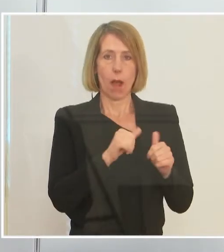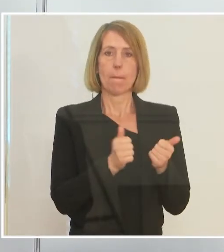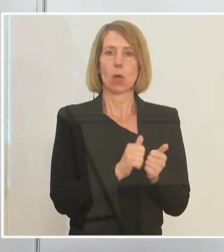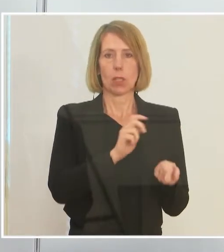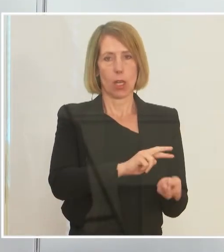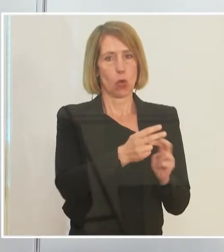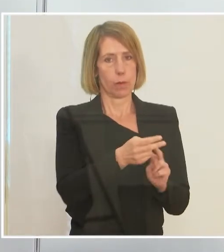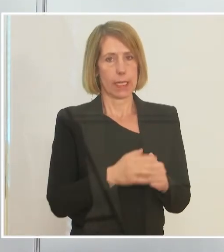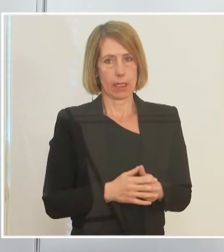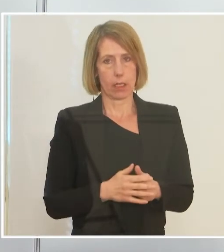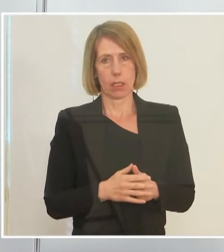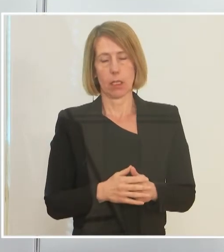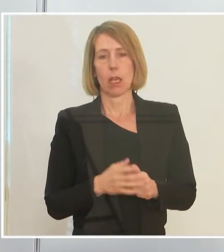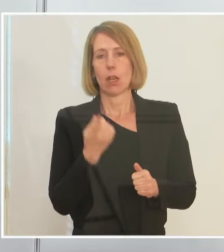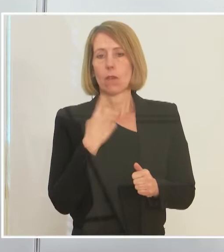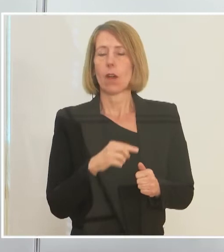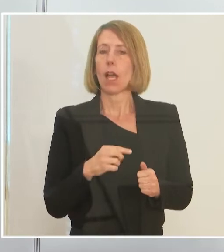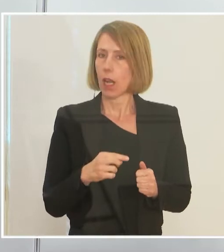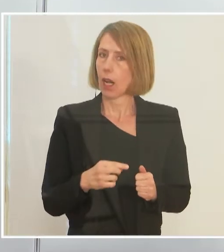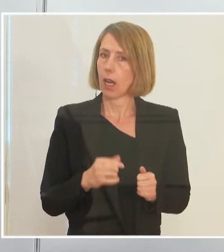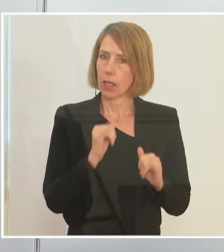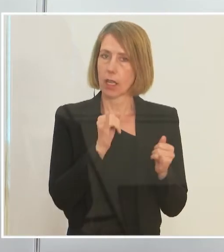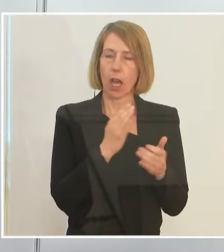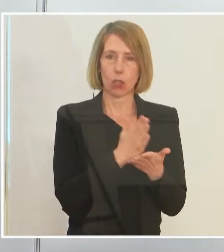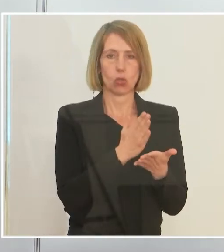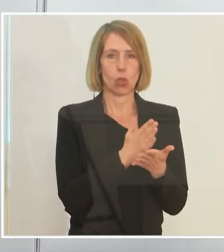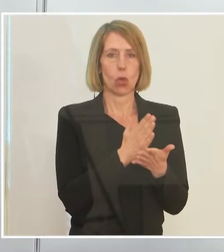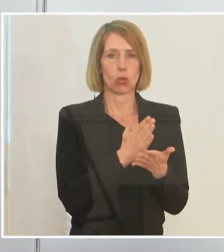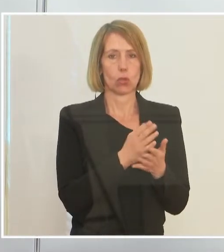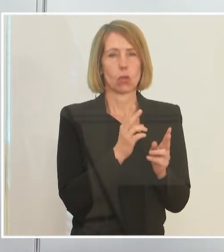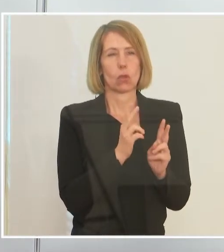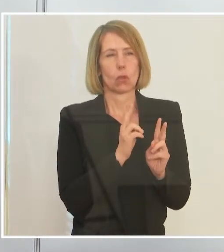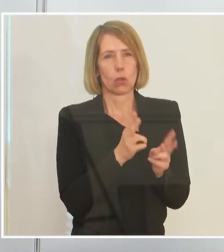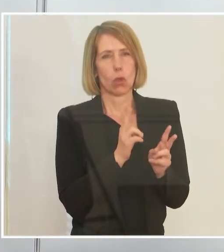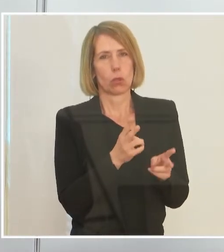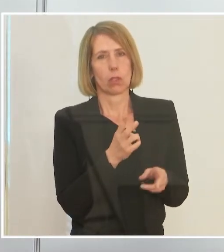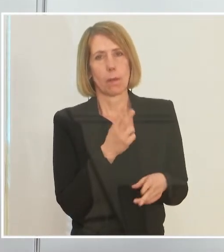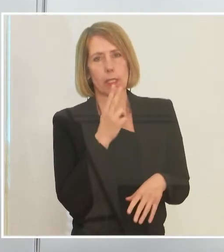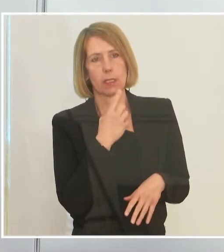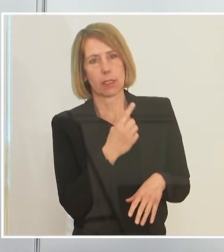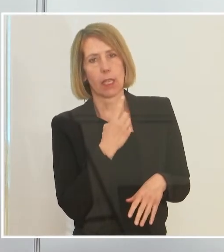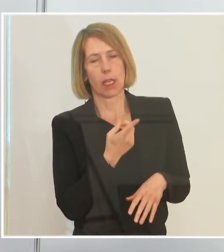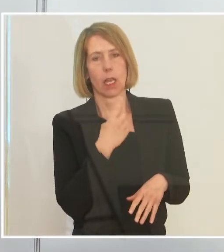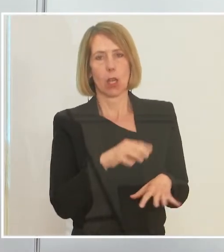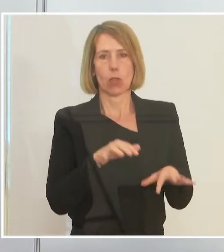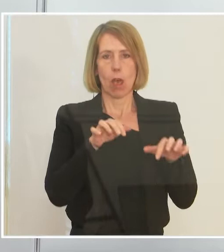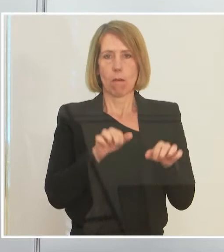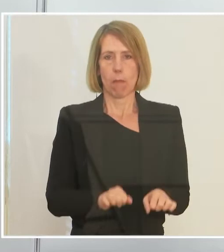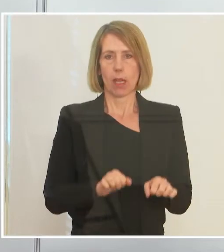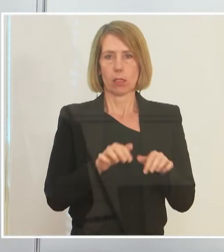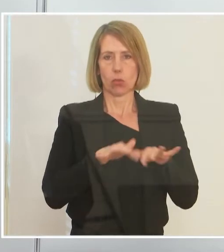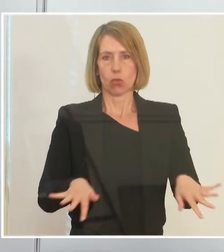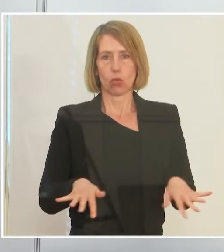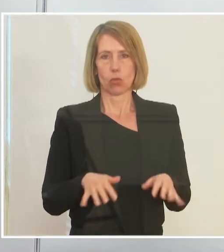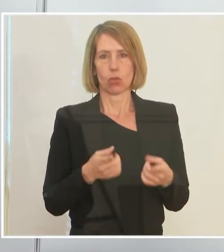umsetzen. Denn es liegt natürlich schon ein bisschen, könnte man rein aus der Machtstruktur die Gefahr sehen,